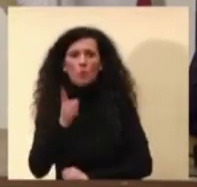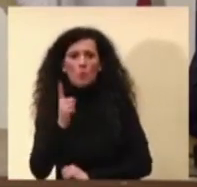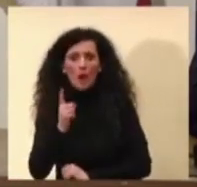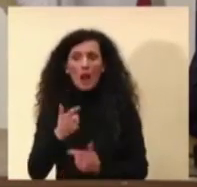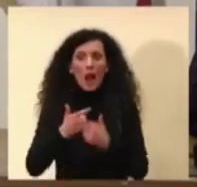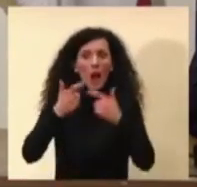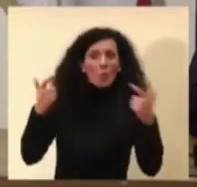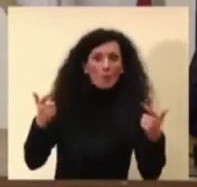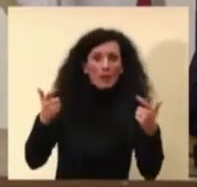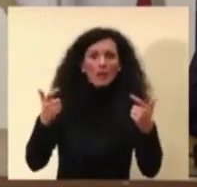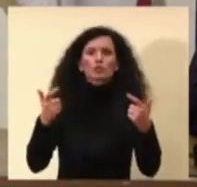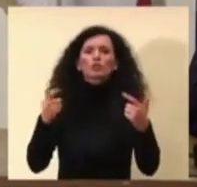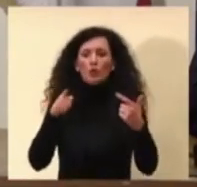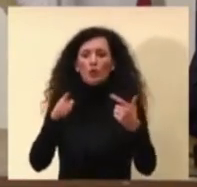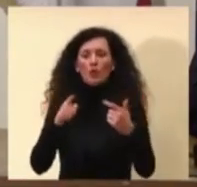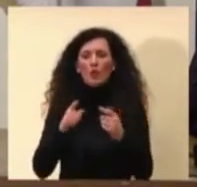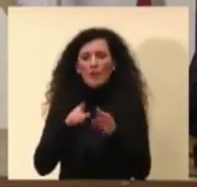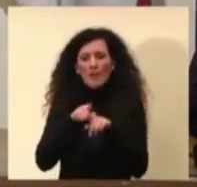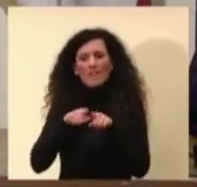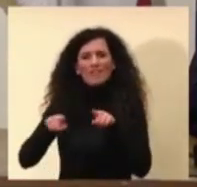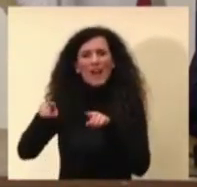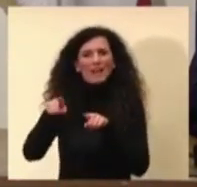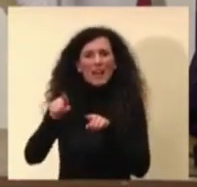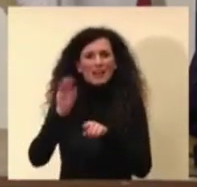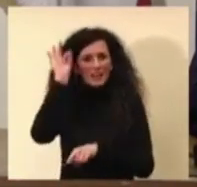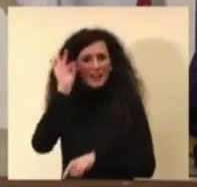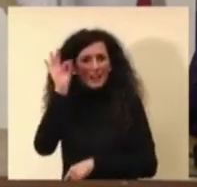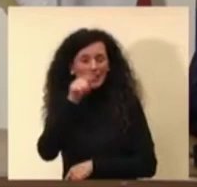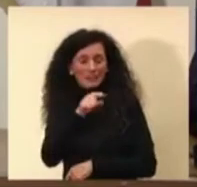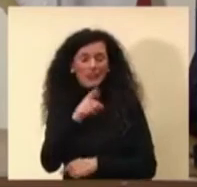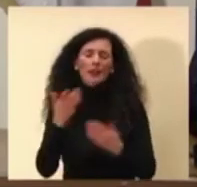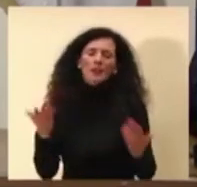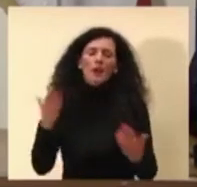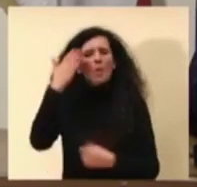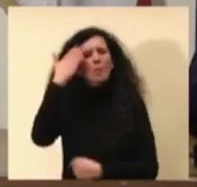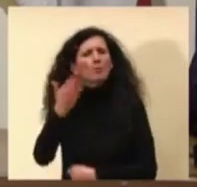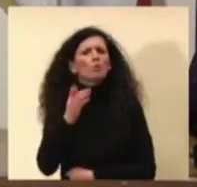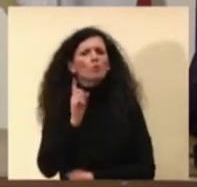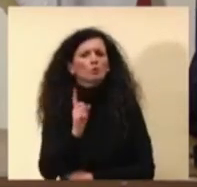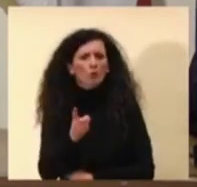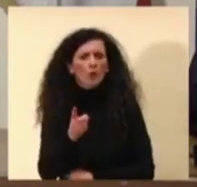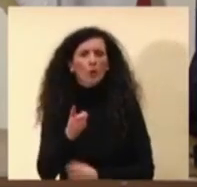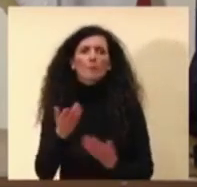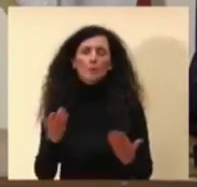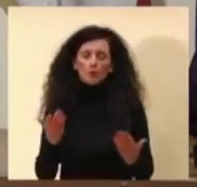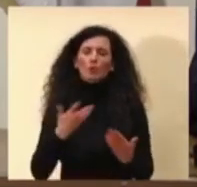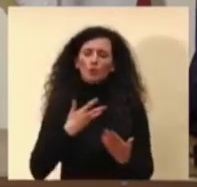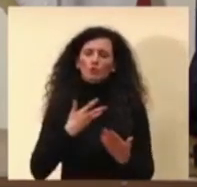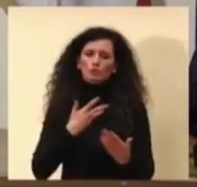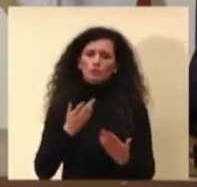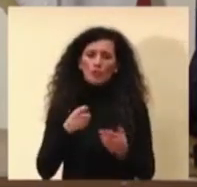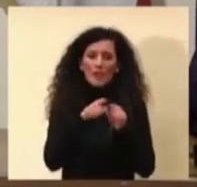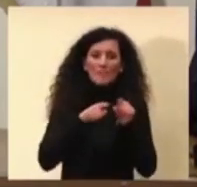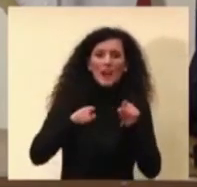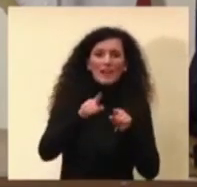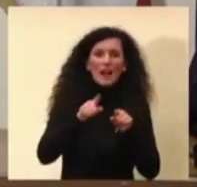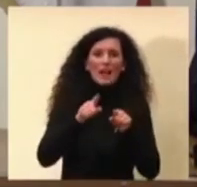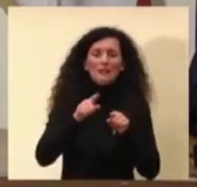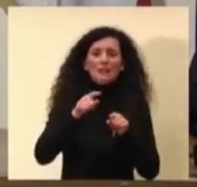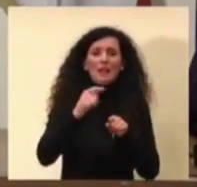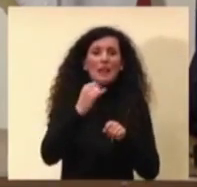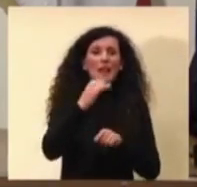aumento nella prevalenza della variante UK, ma purtroppo sappiamo anche che ci sono altre varianti come quella brasiliana e